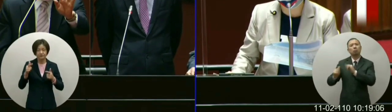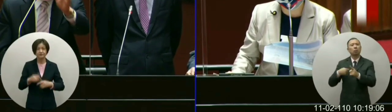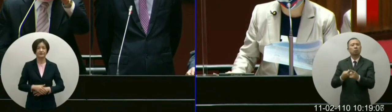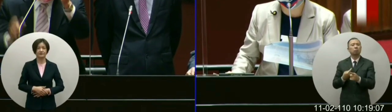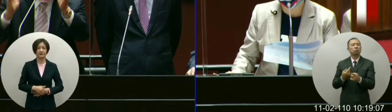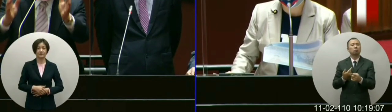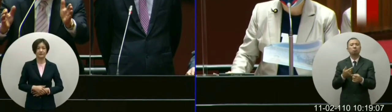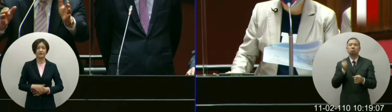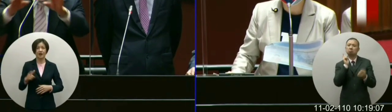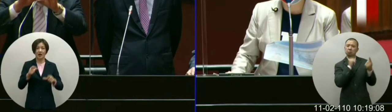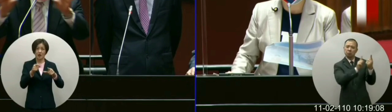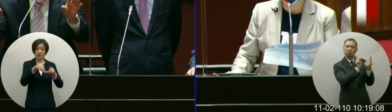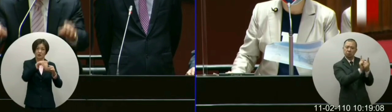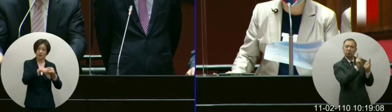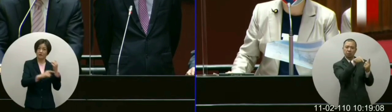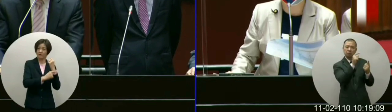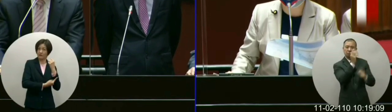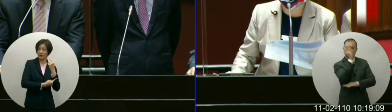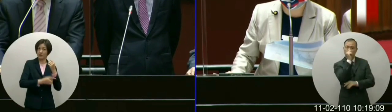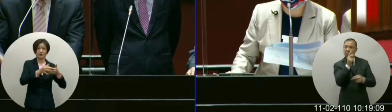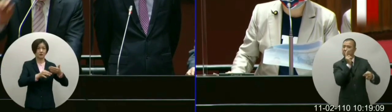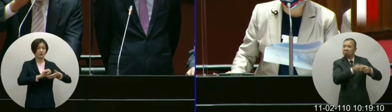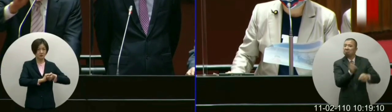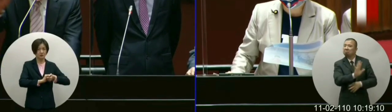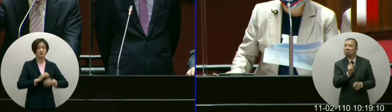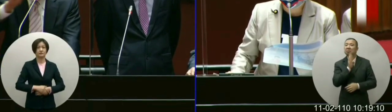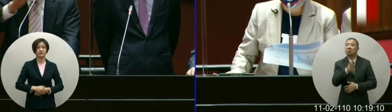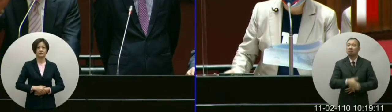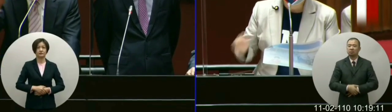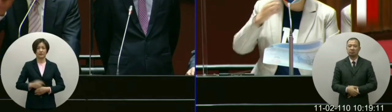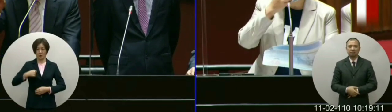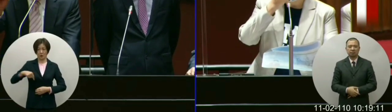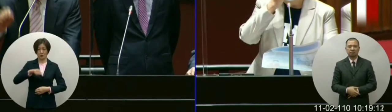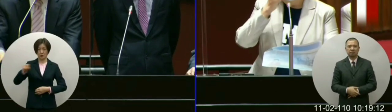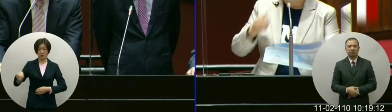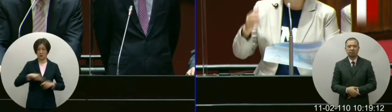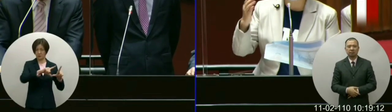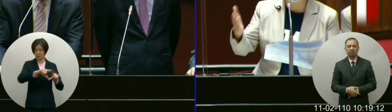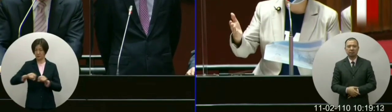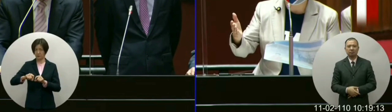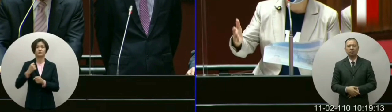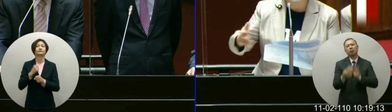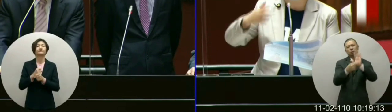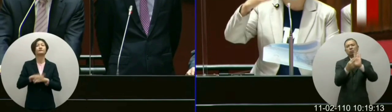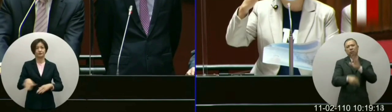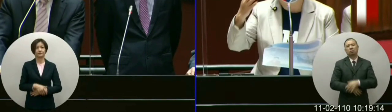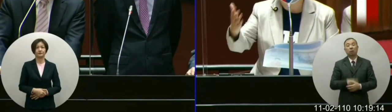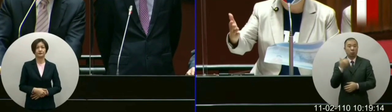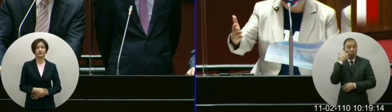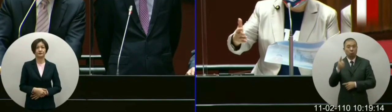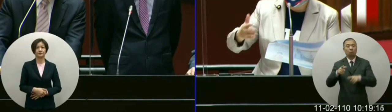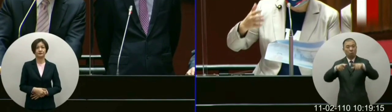政府的不信任公投是不是表示对政府的不信任我们都会就公投的规定来办说明如果